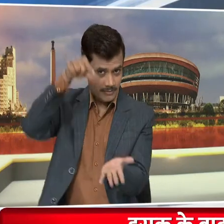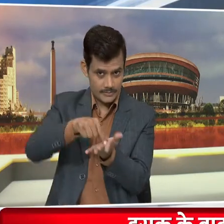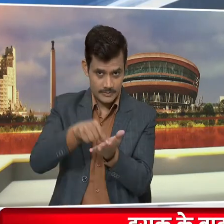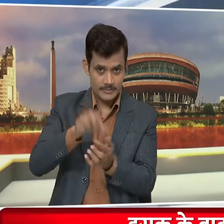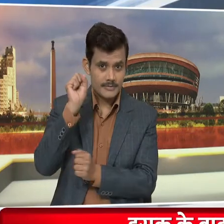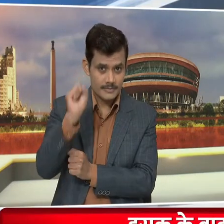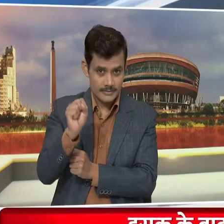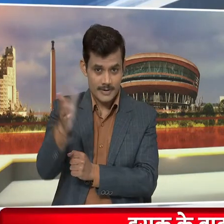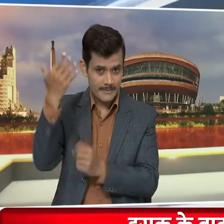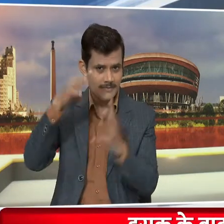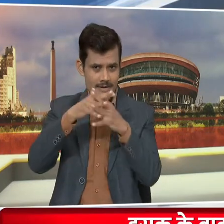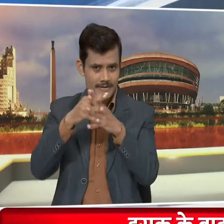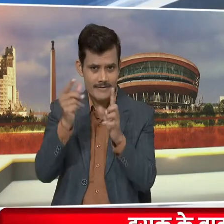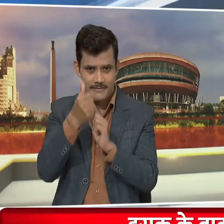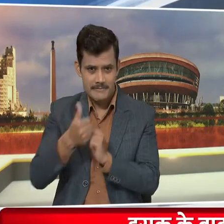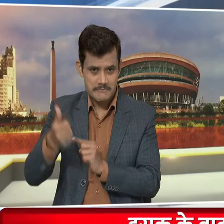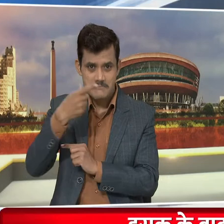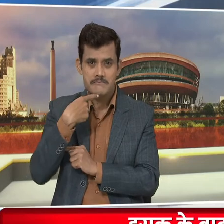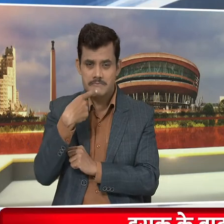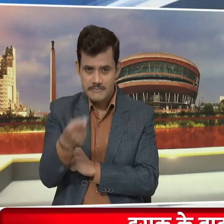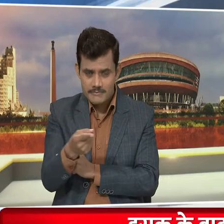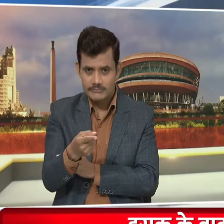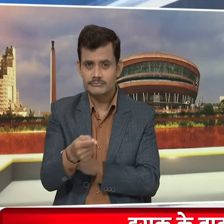हमा संघर्ष रोखने पर की चर्चा